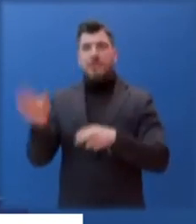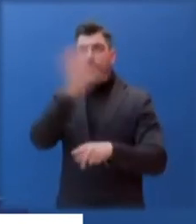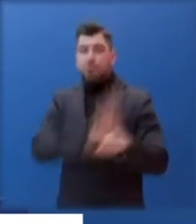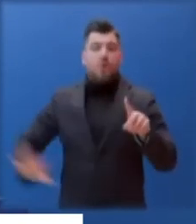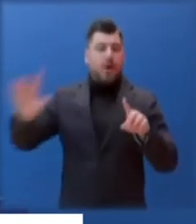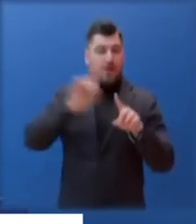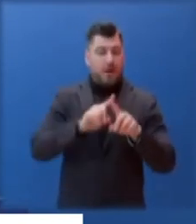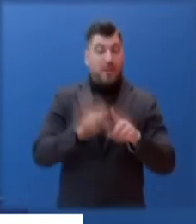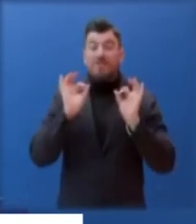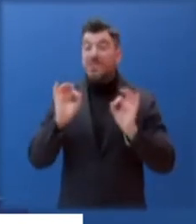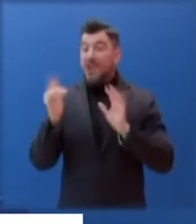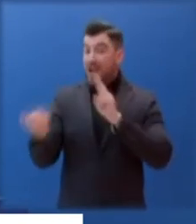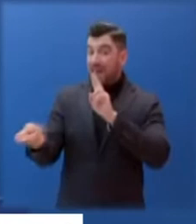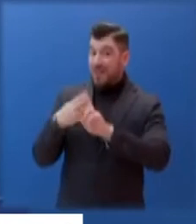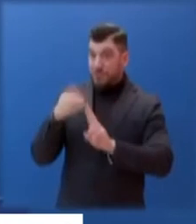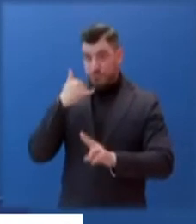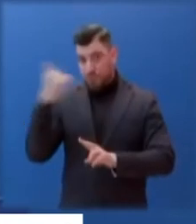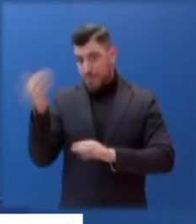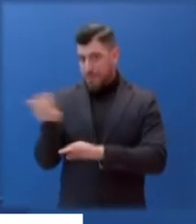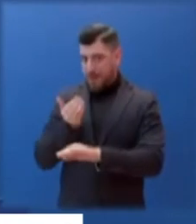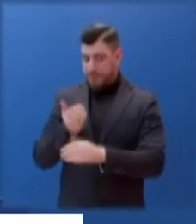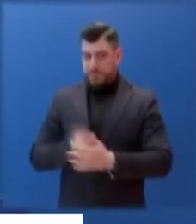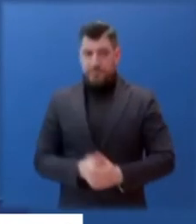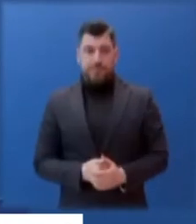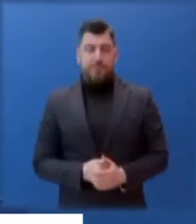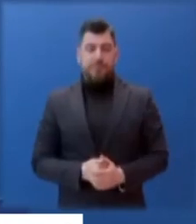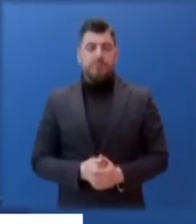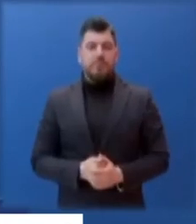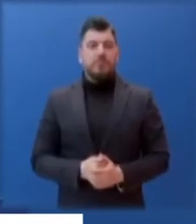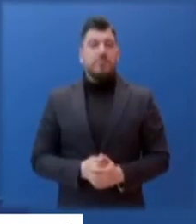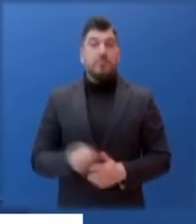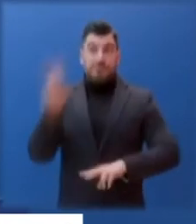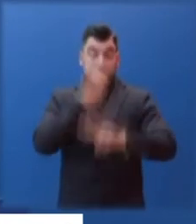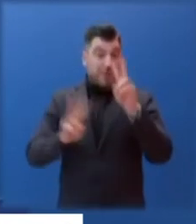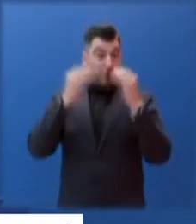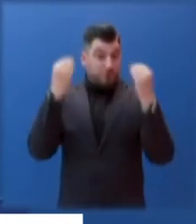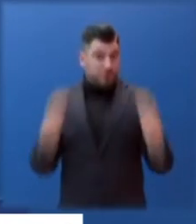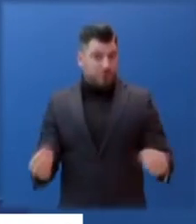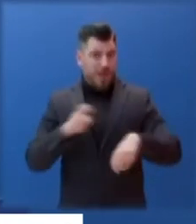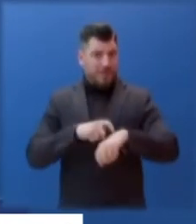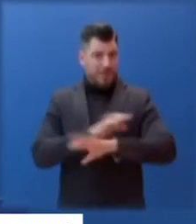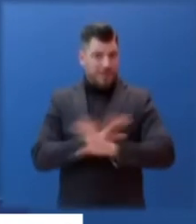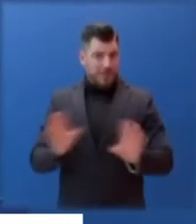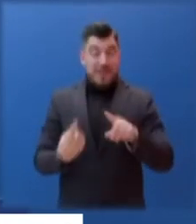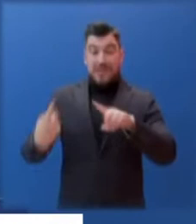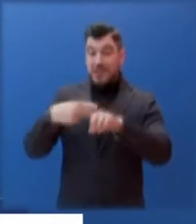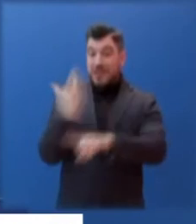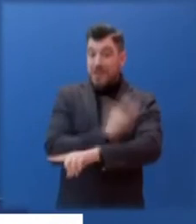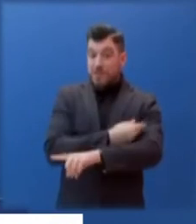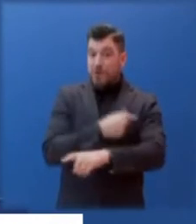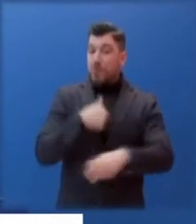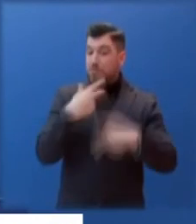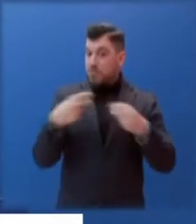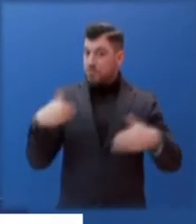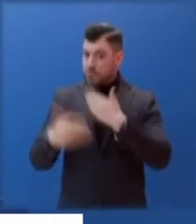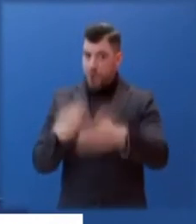χώρα με ραντεβού από σήμερα Δευτέρα. Με συμμάχους, τη βελτίωση του καιρού, την πρόοδο του εμβολιασμού και